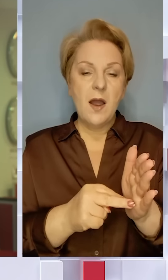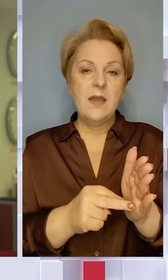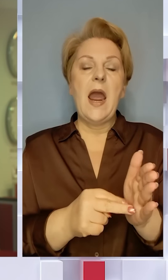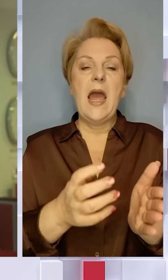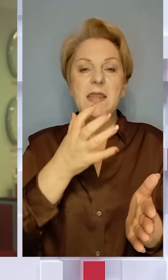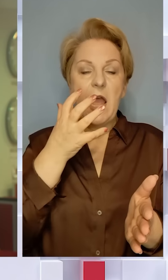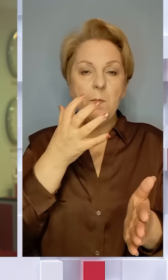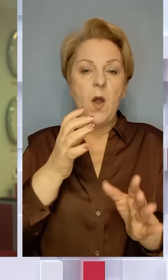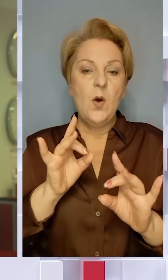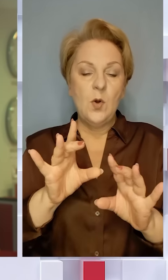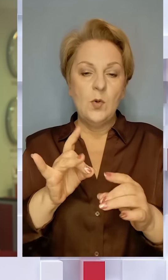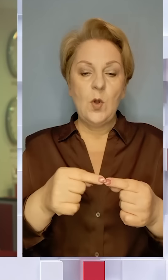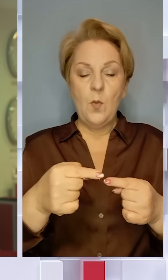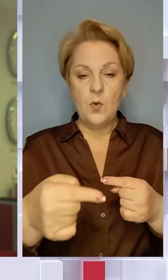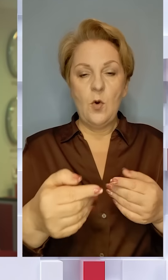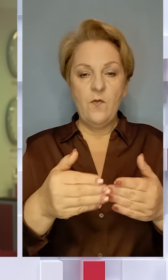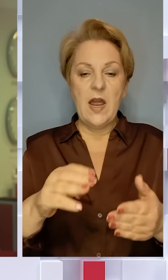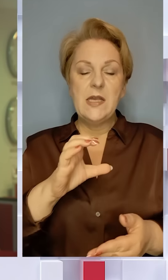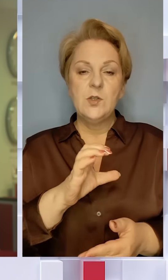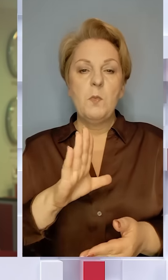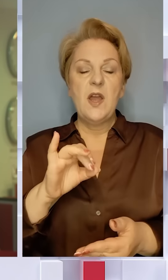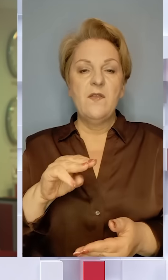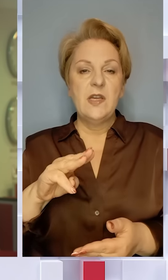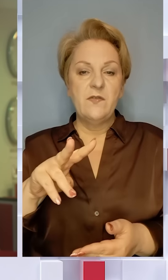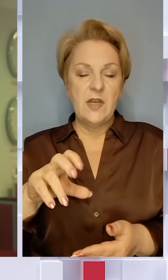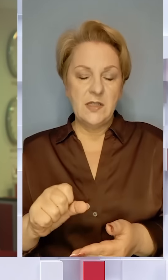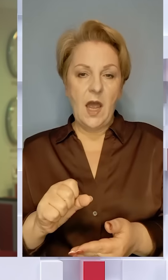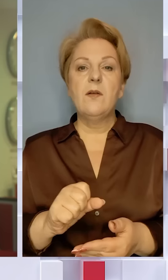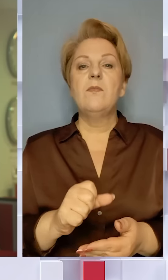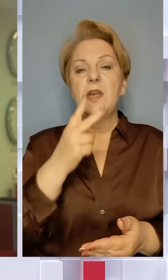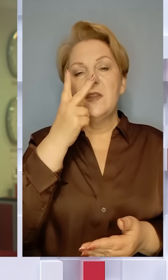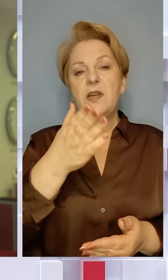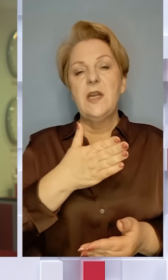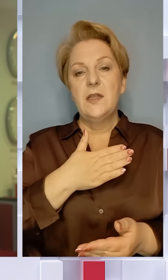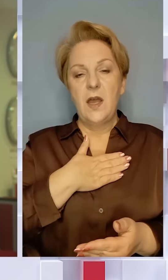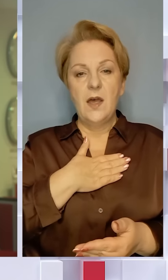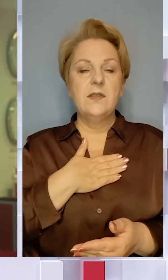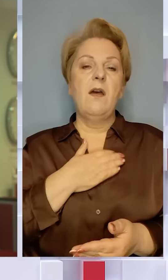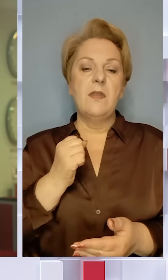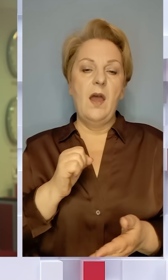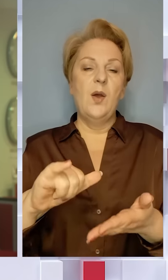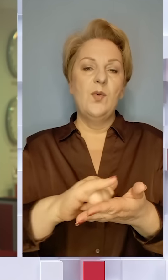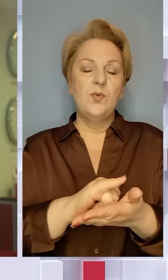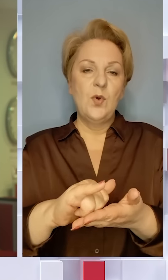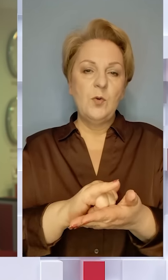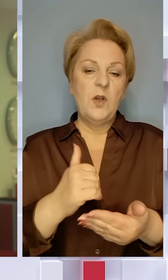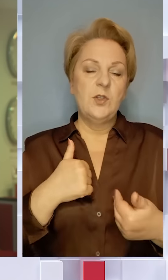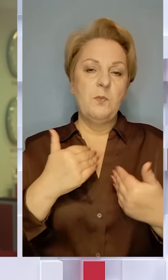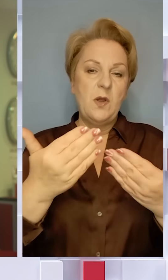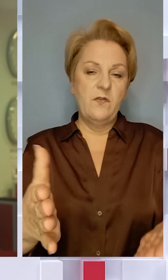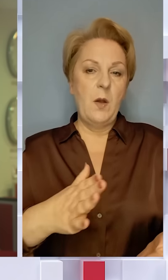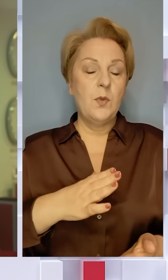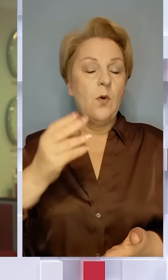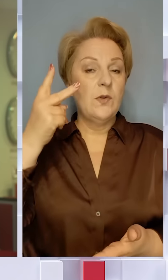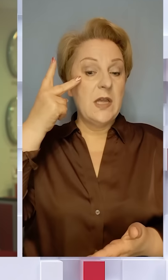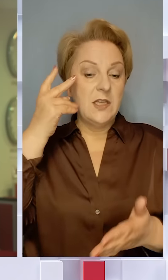випуску. Я Соломія Відвіцька, це ТСН. Підпишіться на наш Ютуб, дивіться ефір і обов'язково коментуйте, щоб вам і нам було ще цікавіше. Ось